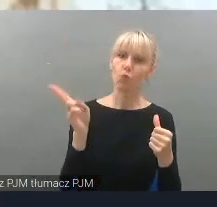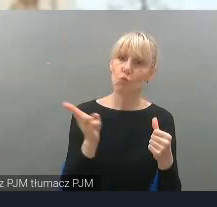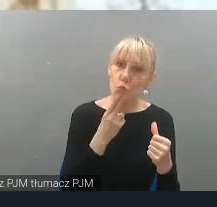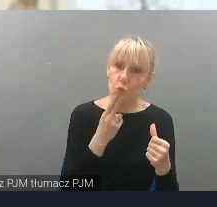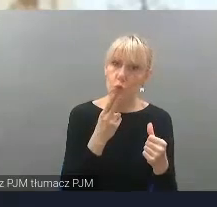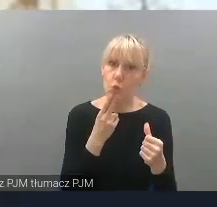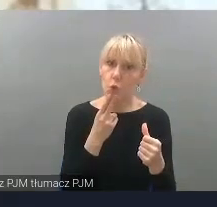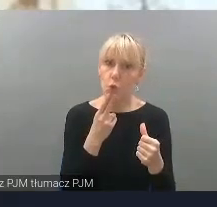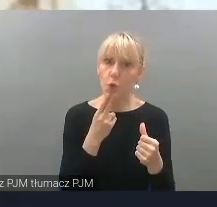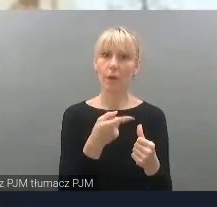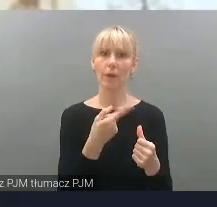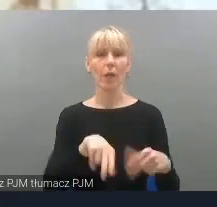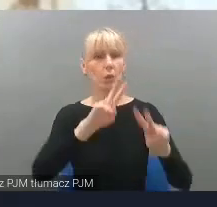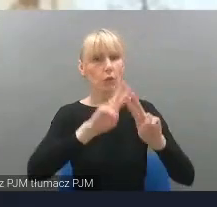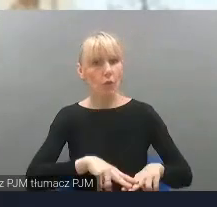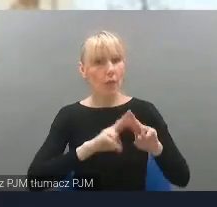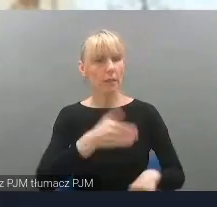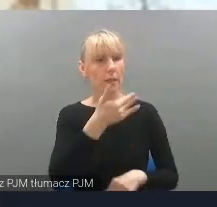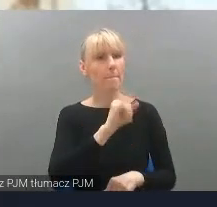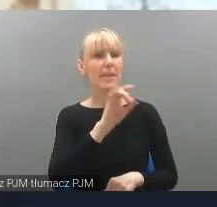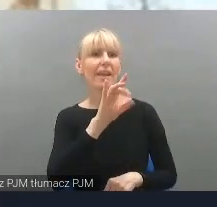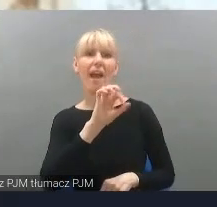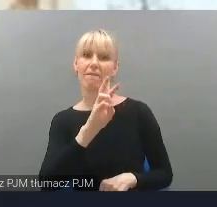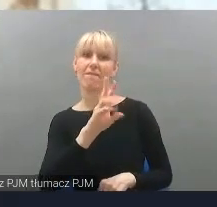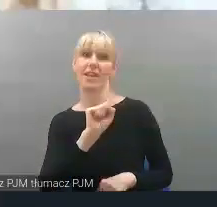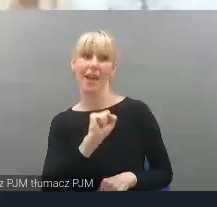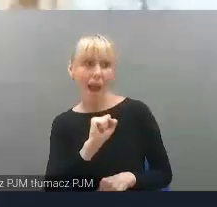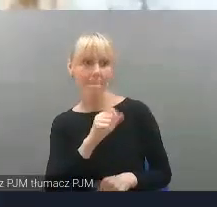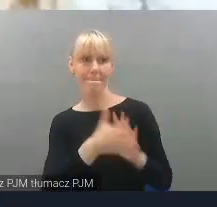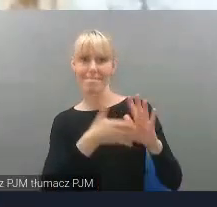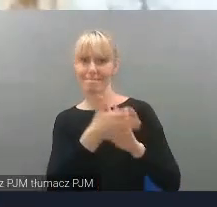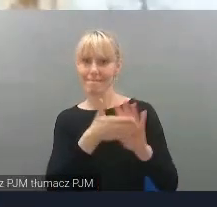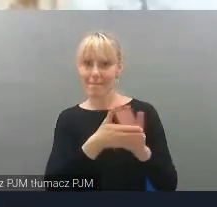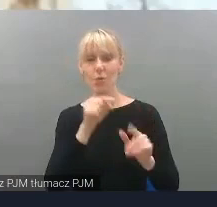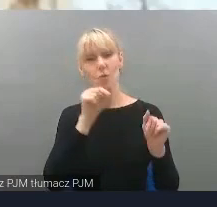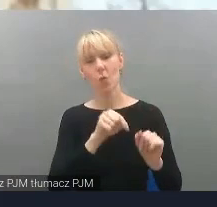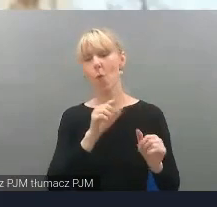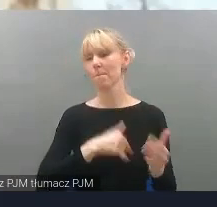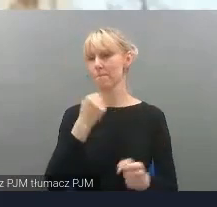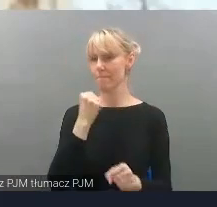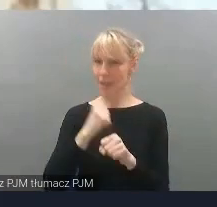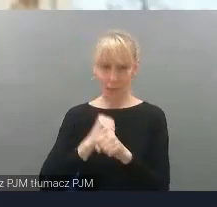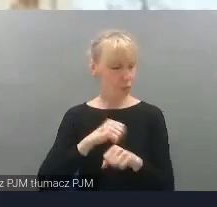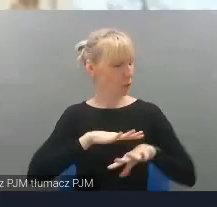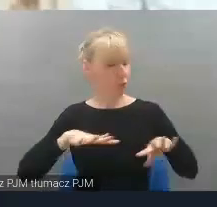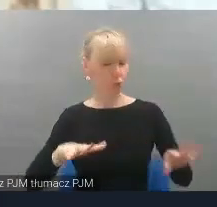akurat najbardziej z Fundacją Migawka mi się zdarzyło pracować, no to widzę, jak to daje radość, jak to daje,